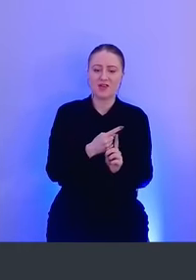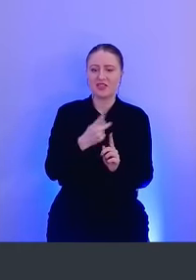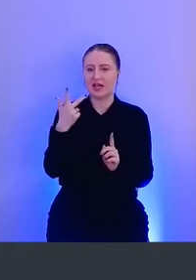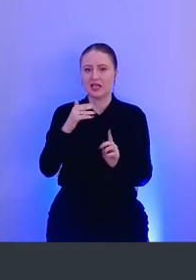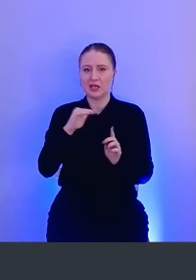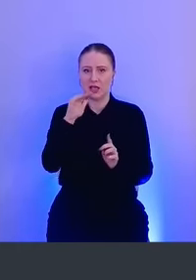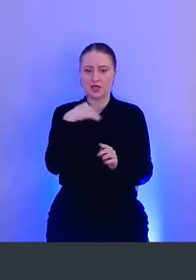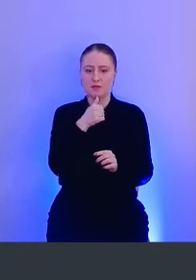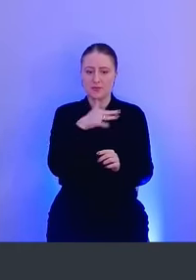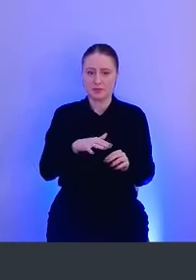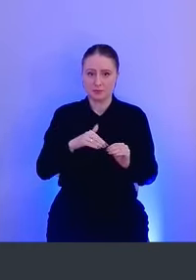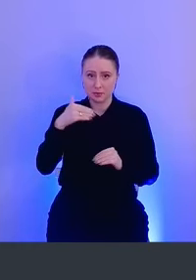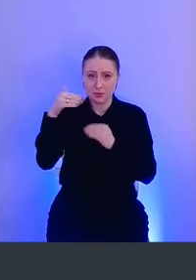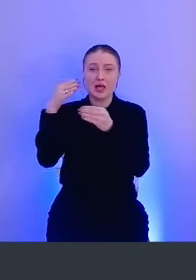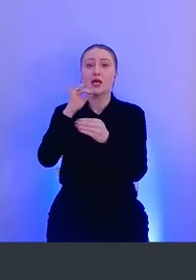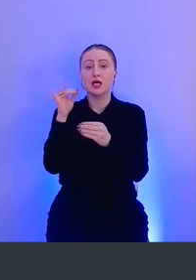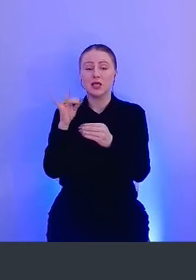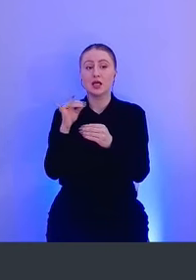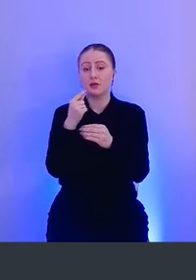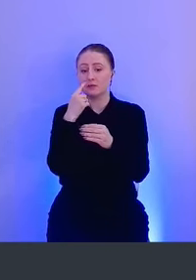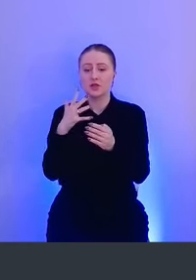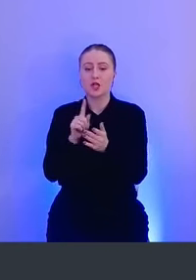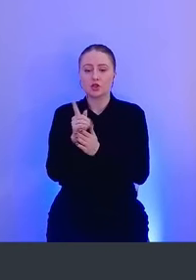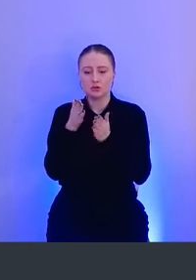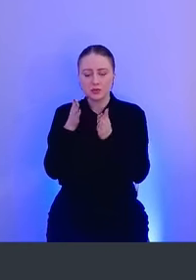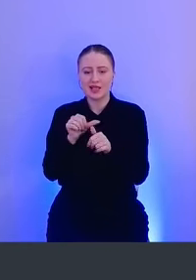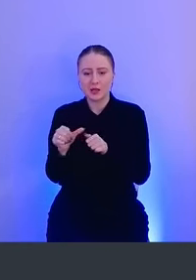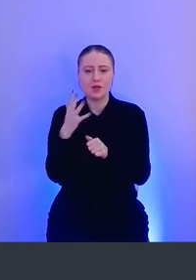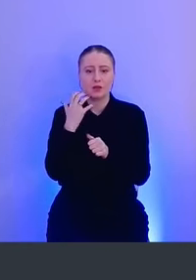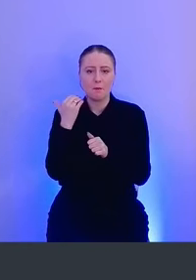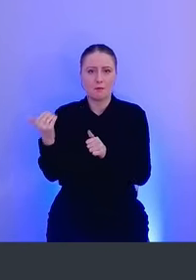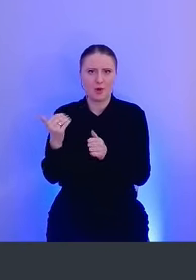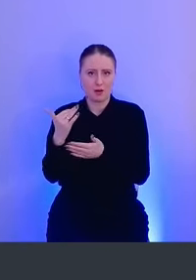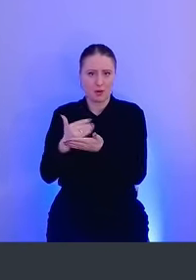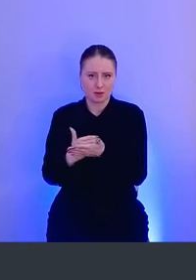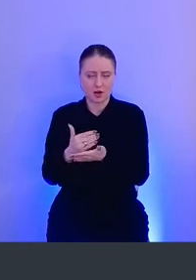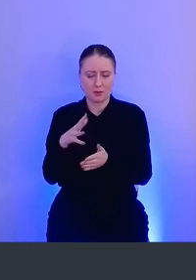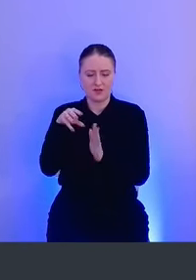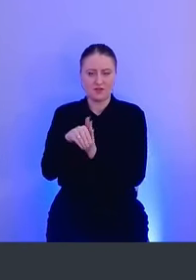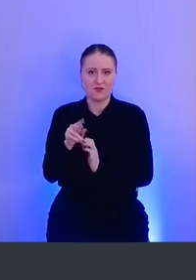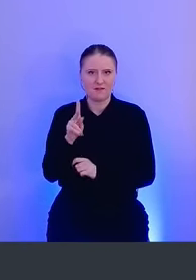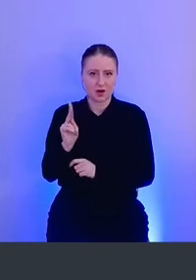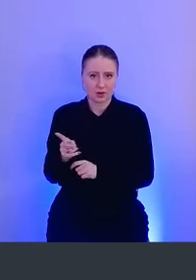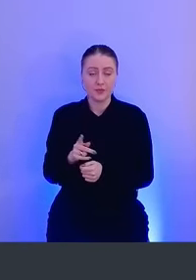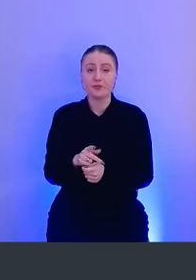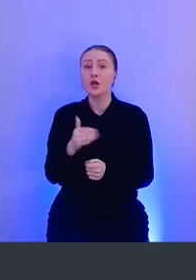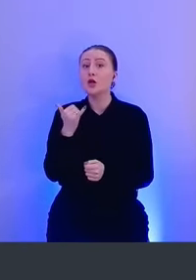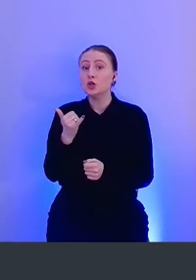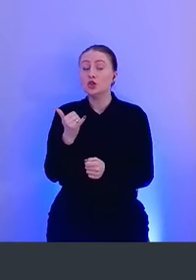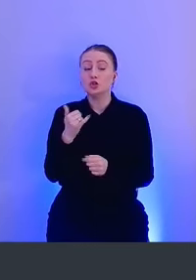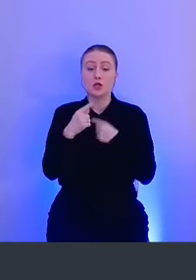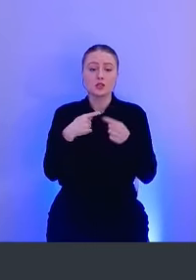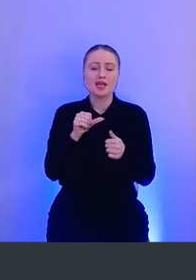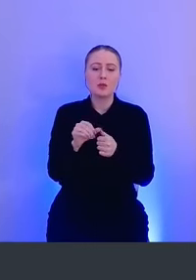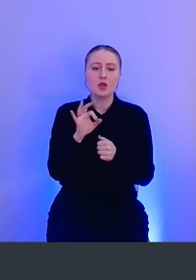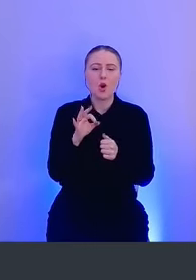время назад начал заниматься маками в компании ВК. Несмотря на то, что сегодня речь пойдет не про атаки,